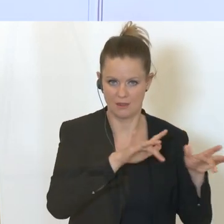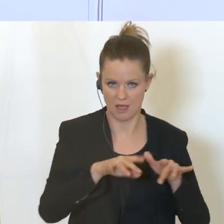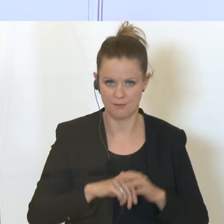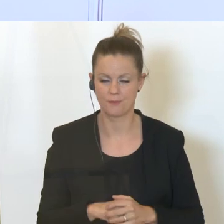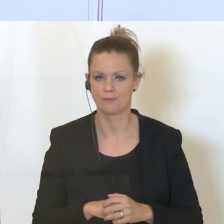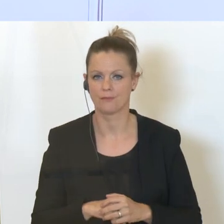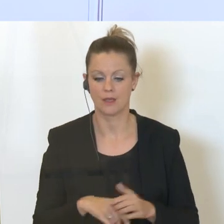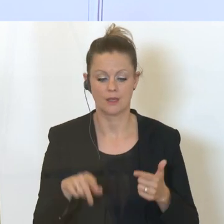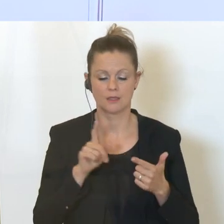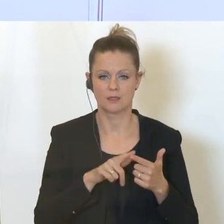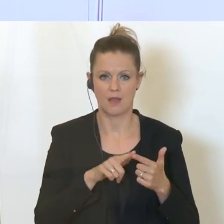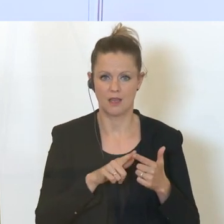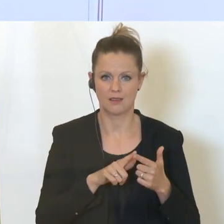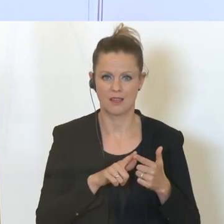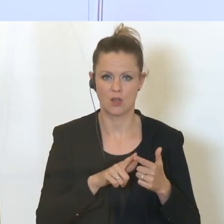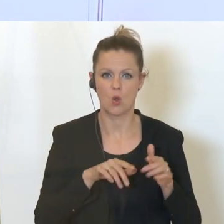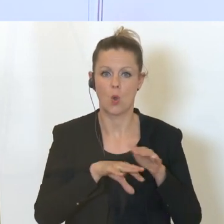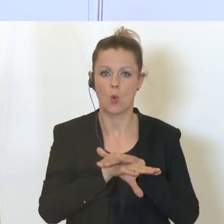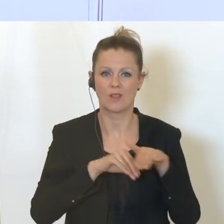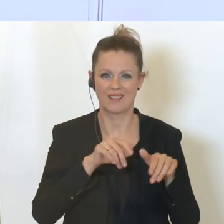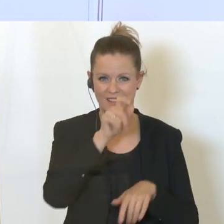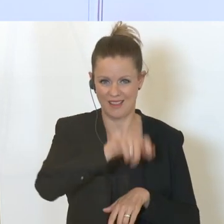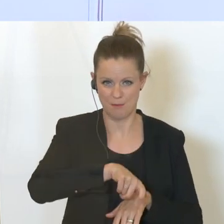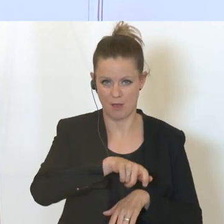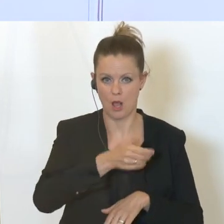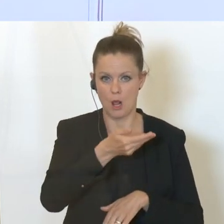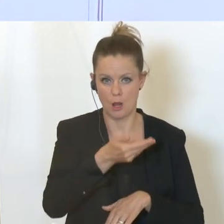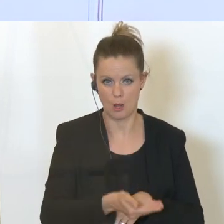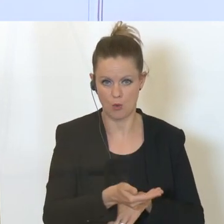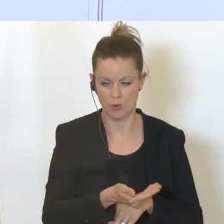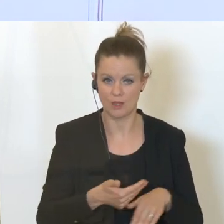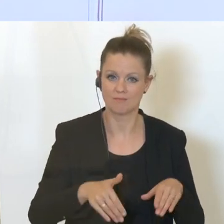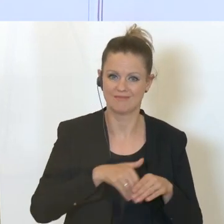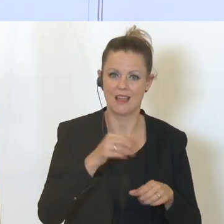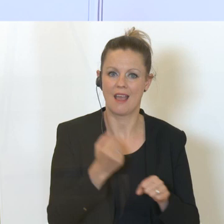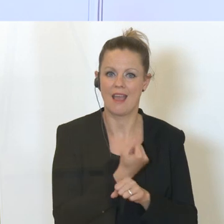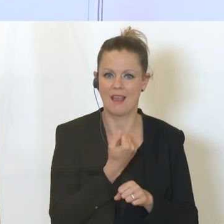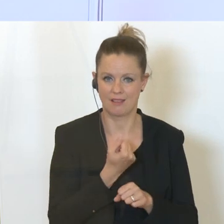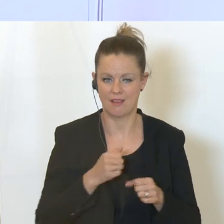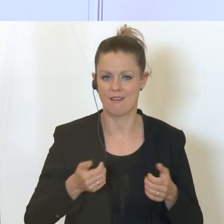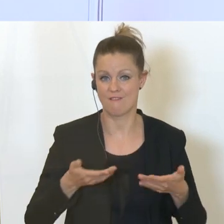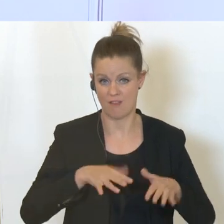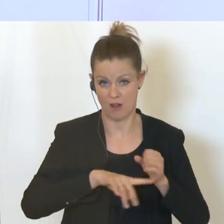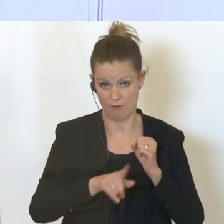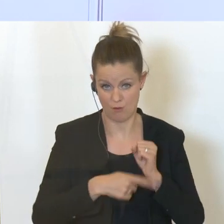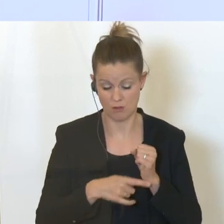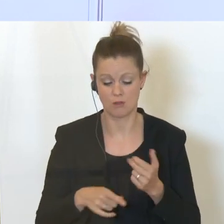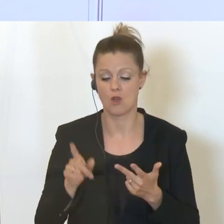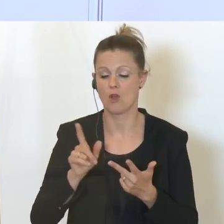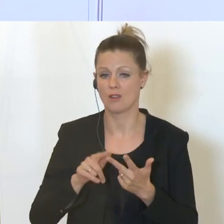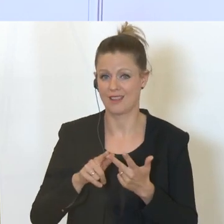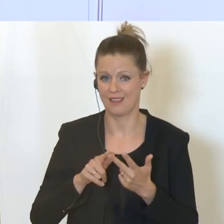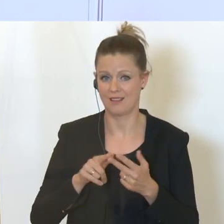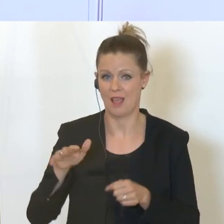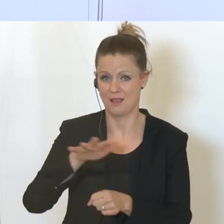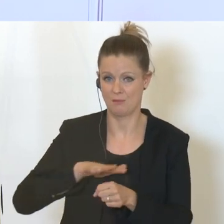ist dann, den Unternehmerlohn zu entgelten. Das ist der Härtefallfonds. Das dritte ist der Bereich,